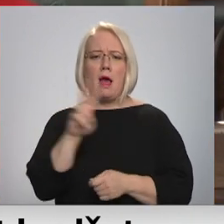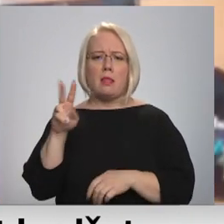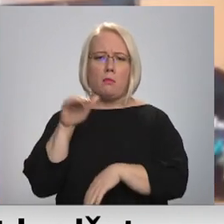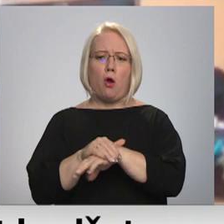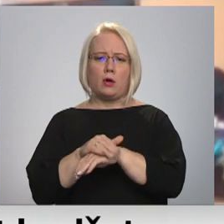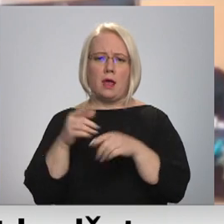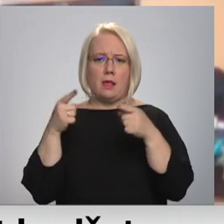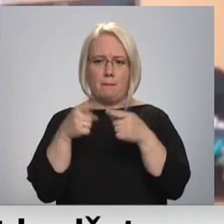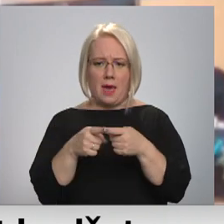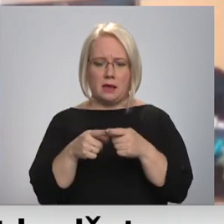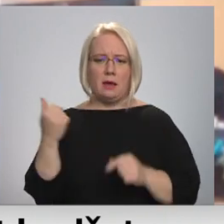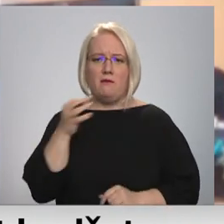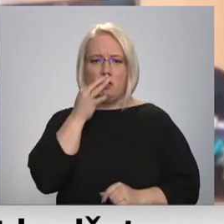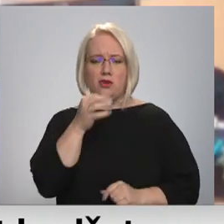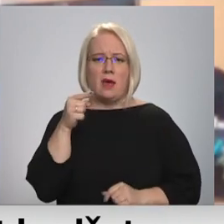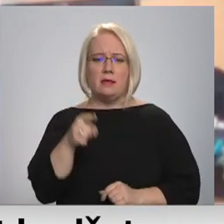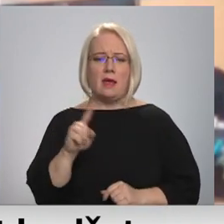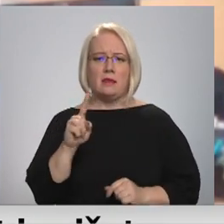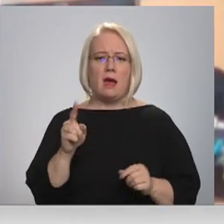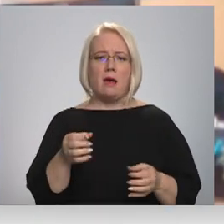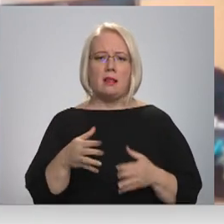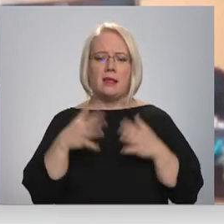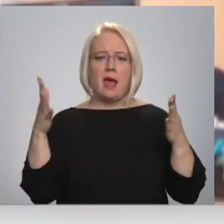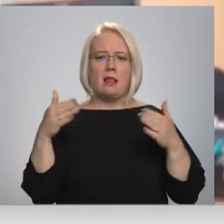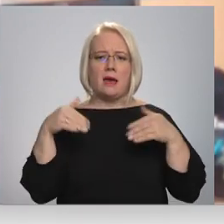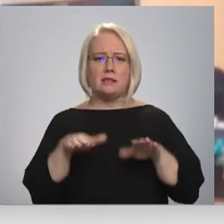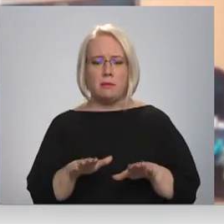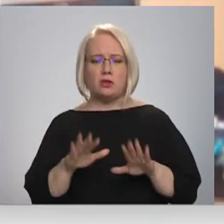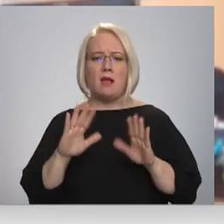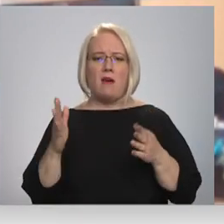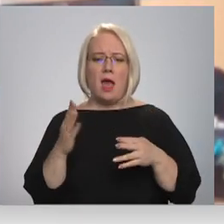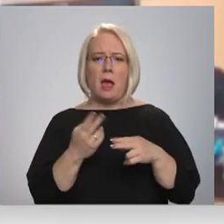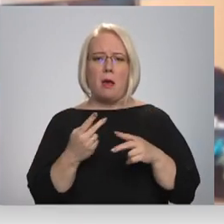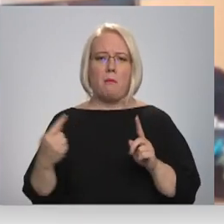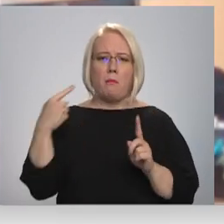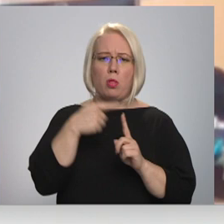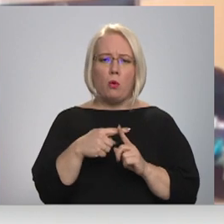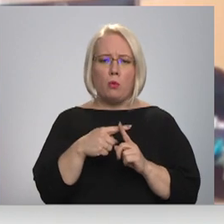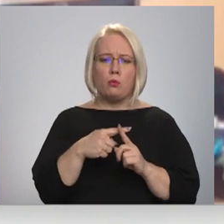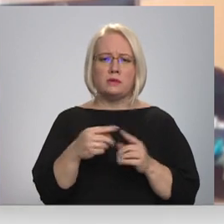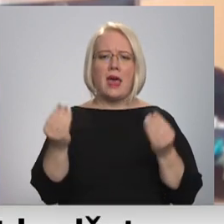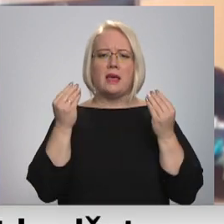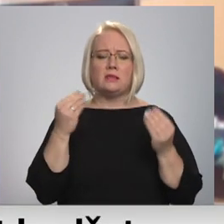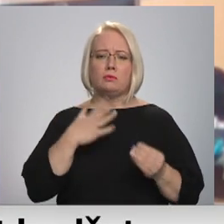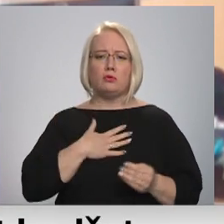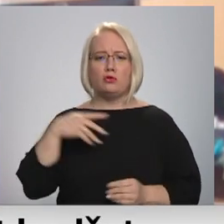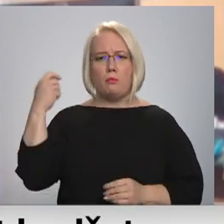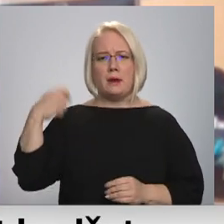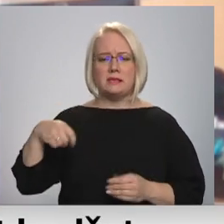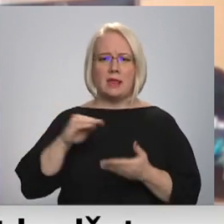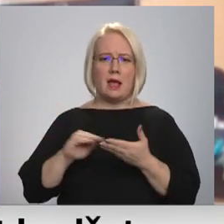mērķim. Šeit ir tiešām tā lielā izšķiršanās. Vai papildus ekstras mūsu valsts prezidenta kancelēja šajā